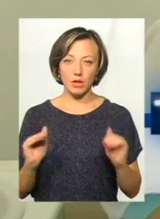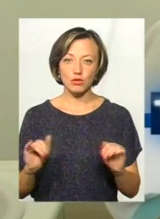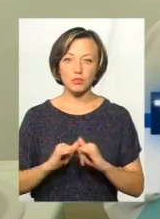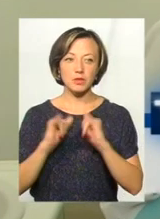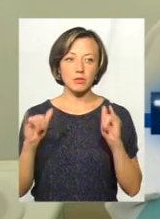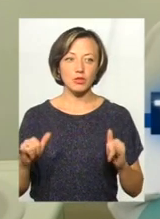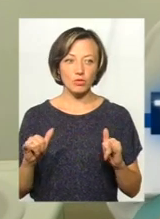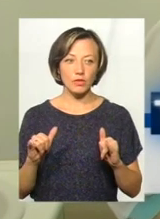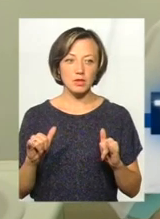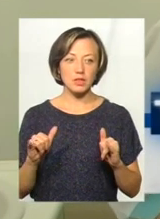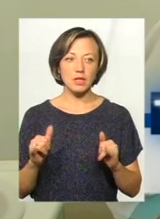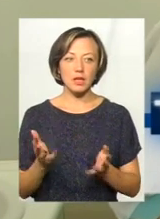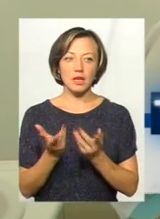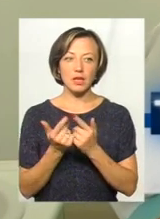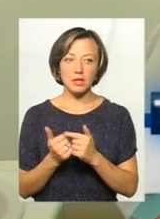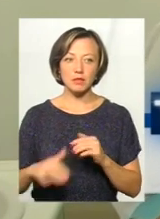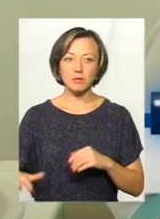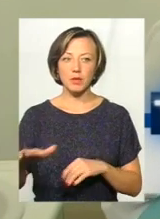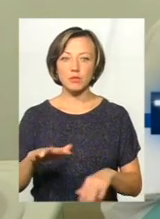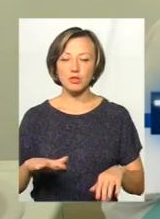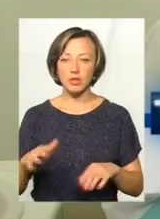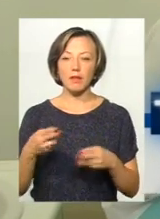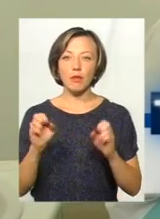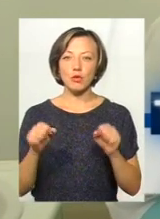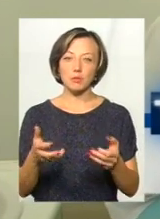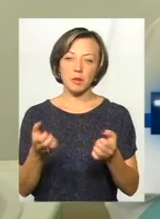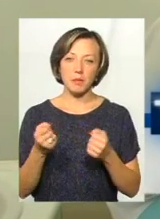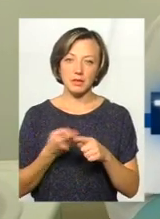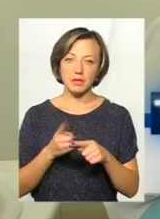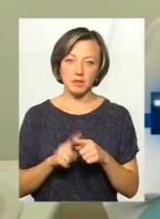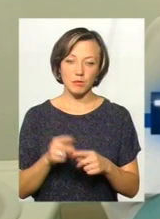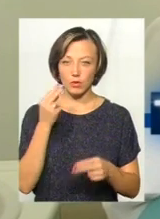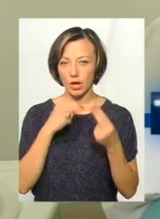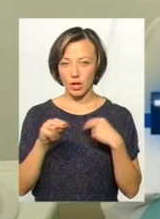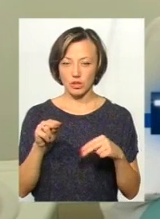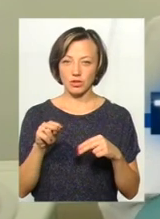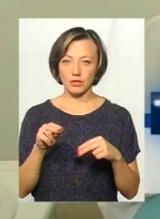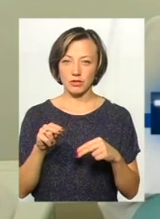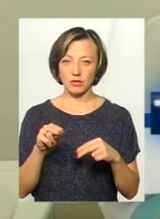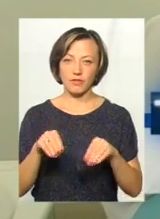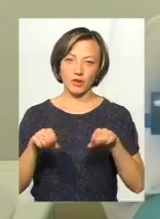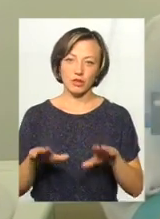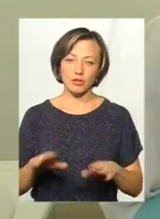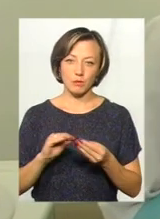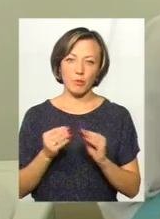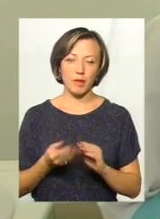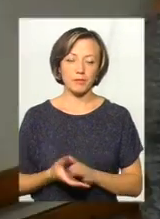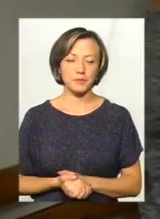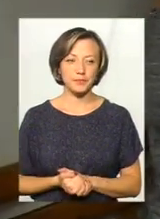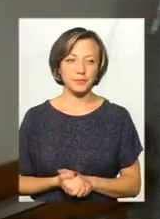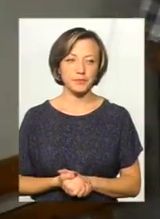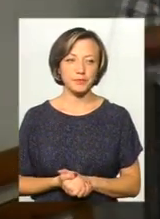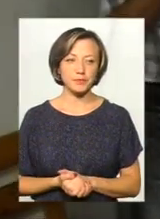збільшувалася кількість приміщень, де можна приймати. Це б було найкраще вирішення цих питань.